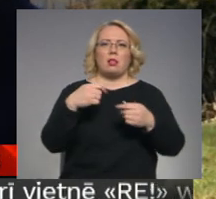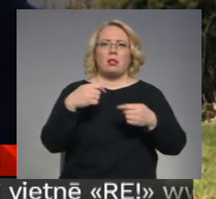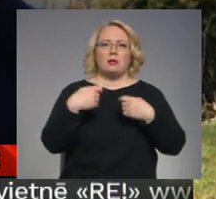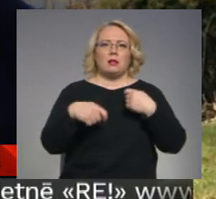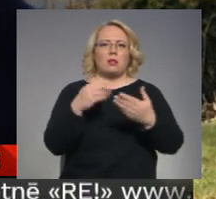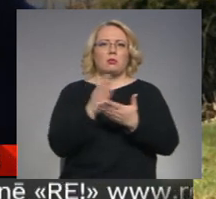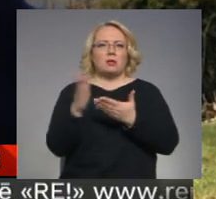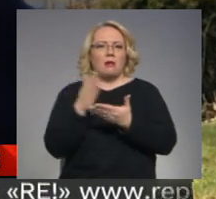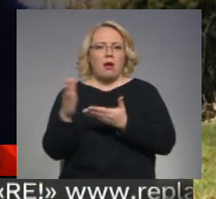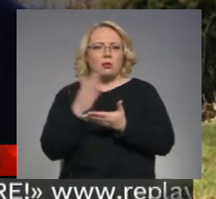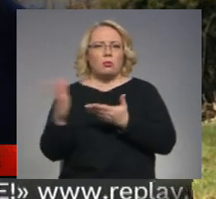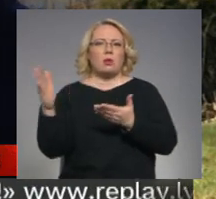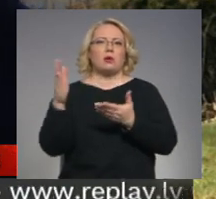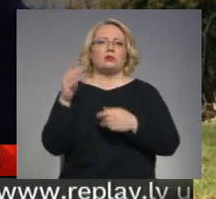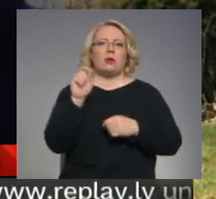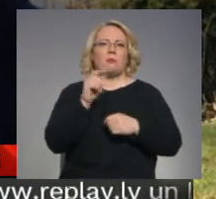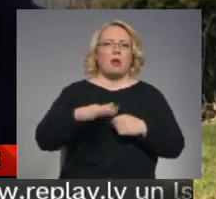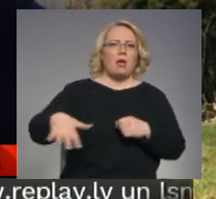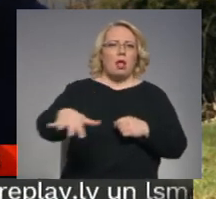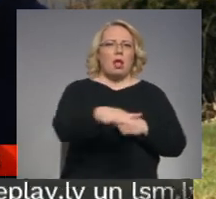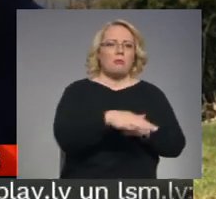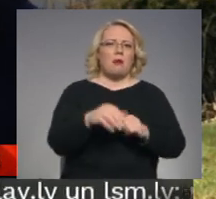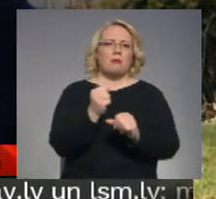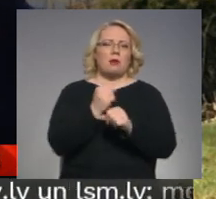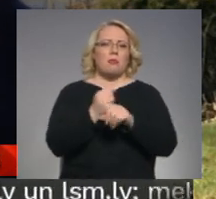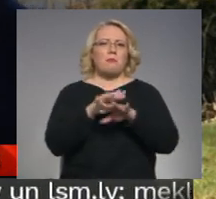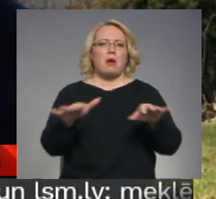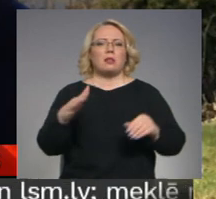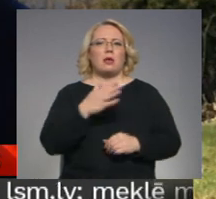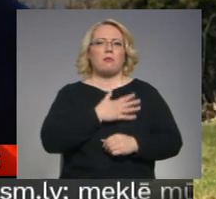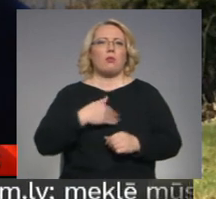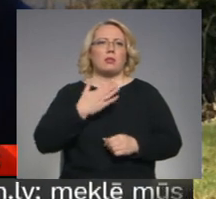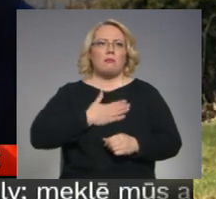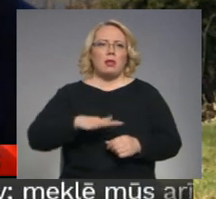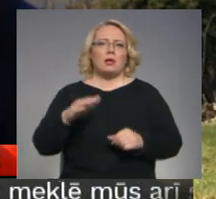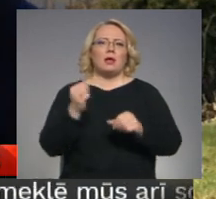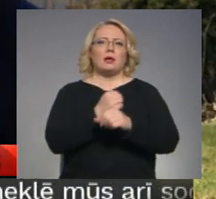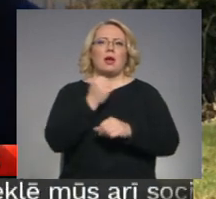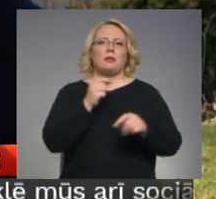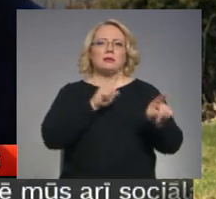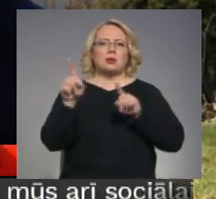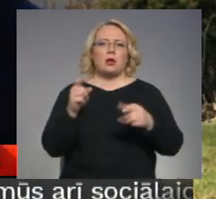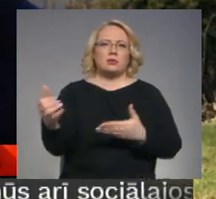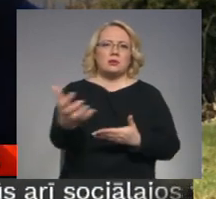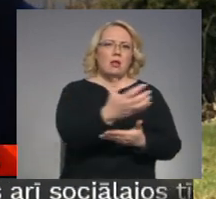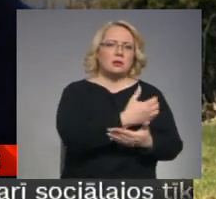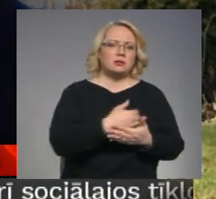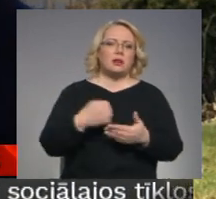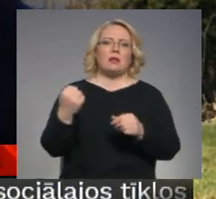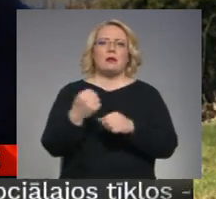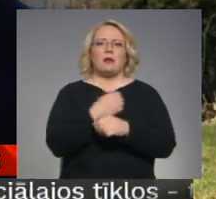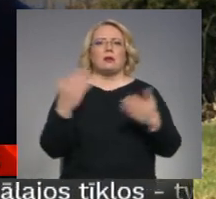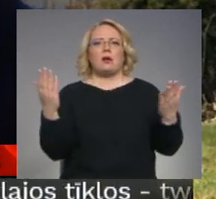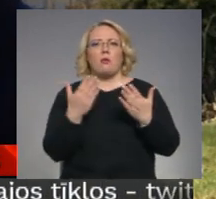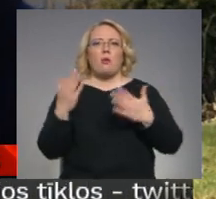un pagalmā tur darboties bērniem ļoti patīk. Gan zariņus lasīt, gan